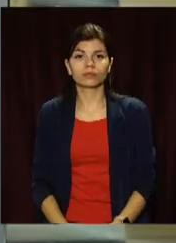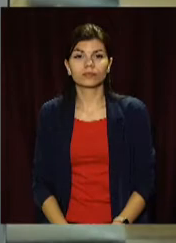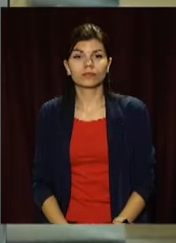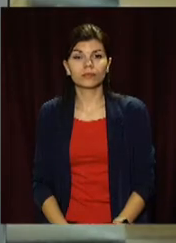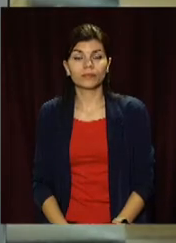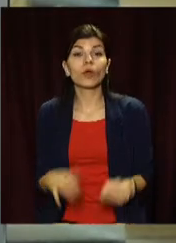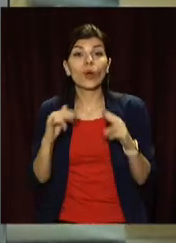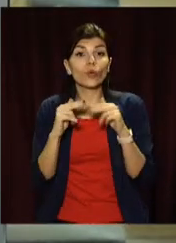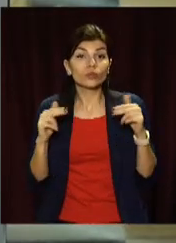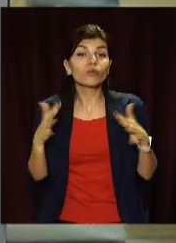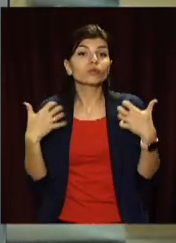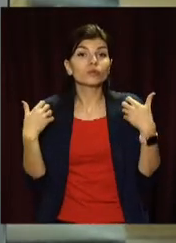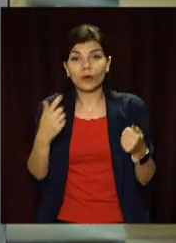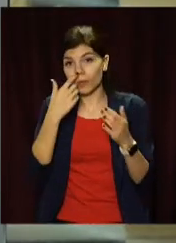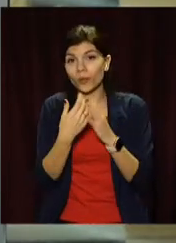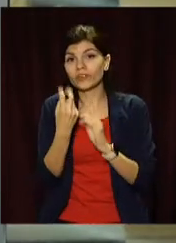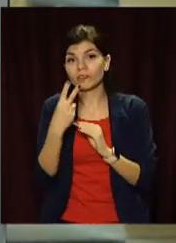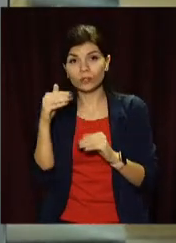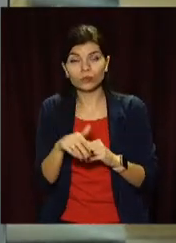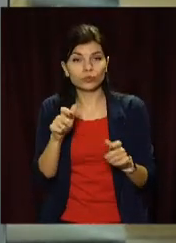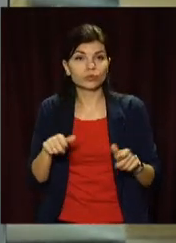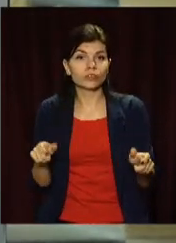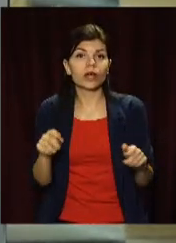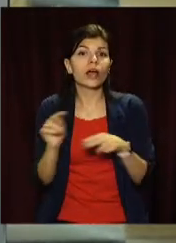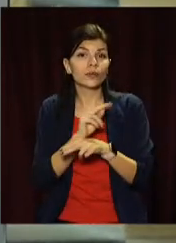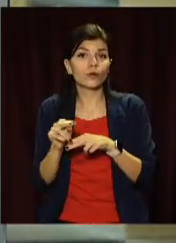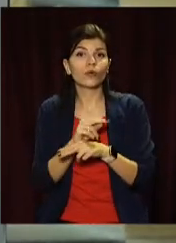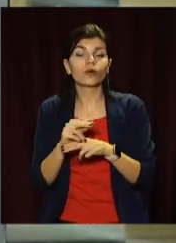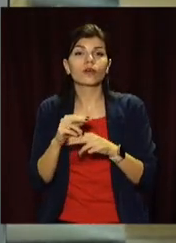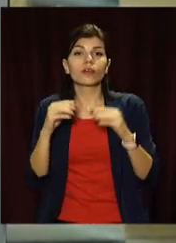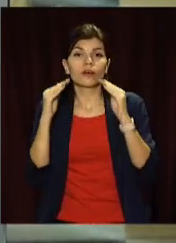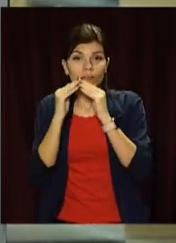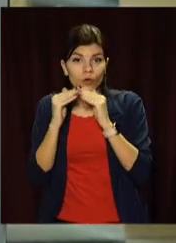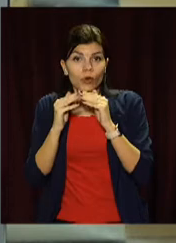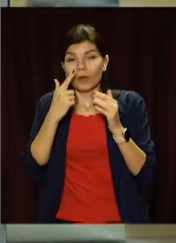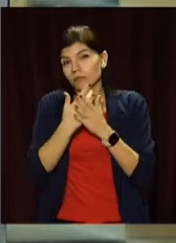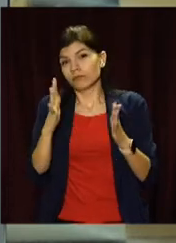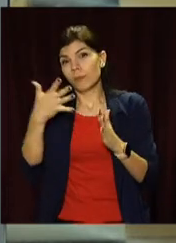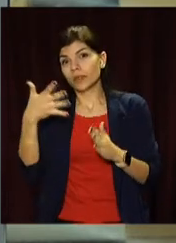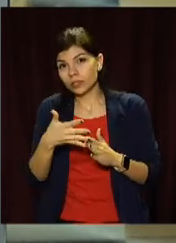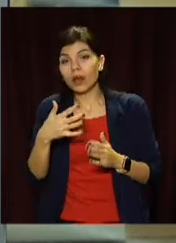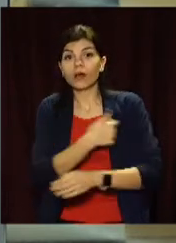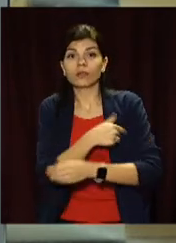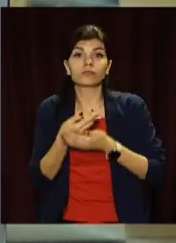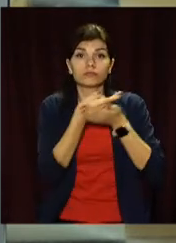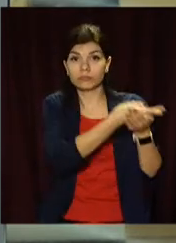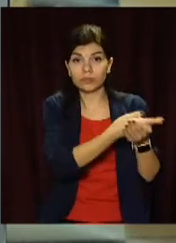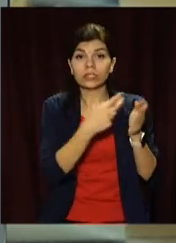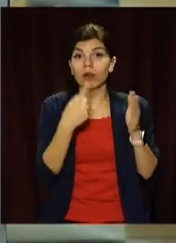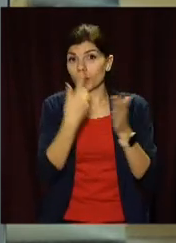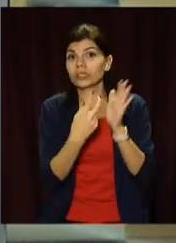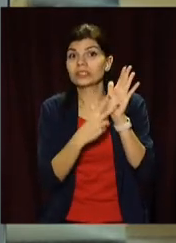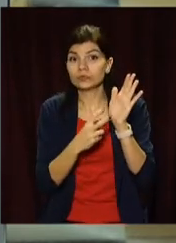У Дніпрі вже одужали понад 12 тисяч людей. Лікуються амбулаторно більш ніж 5 тисяч. У стаціонарах понад 700.